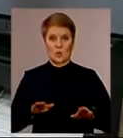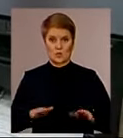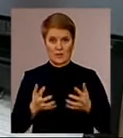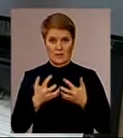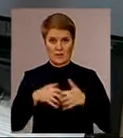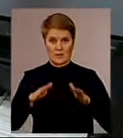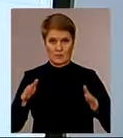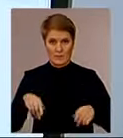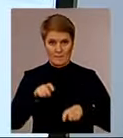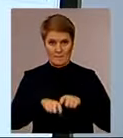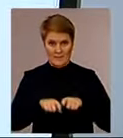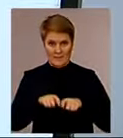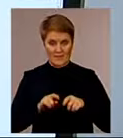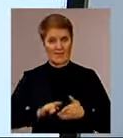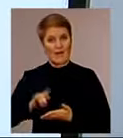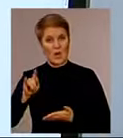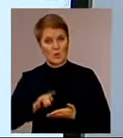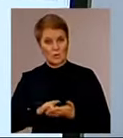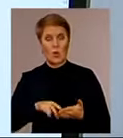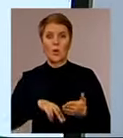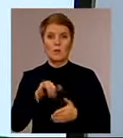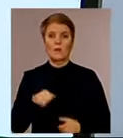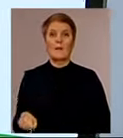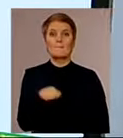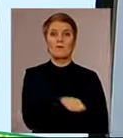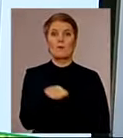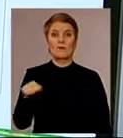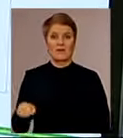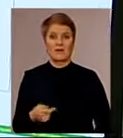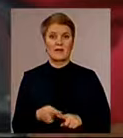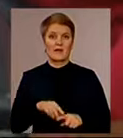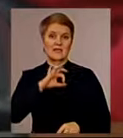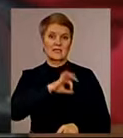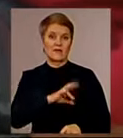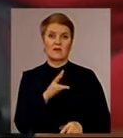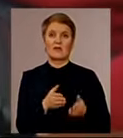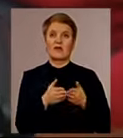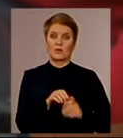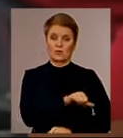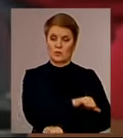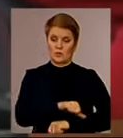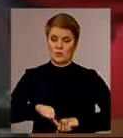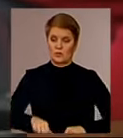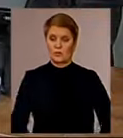автомобільних пунктах пропуску, закупили ще й мобільні, їх застосовуватимуть на водних кордонах.